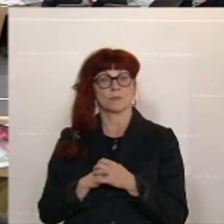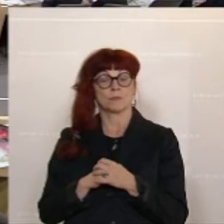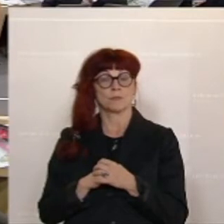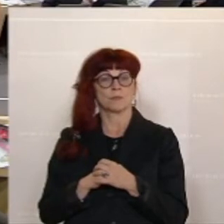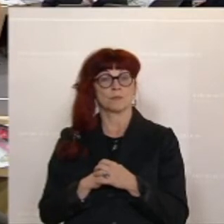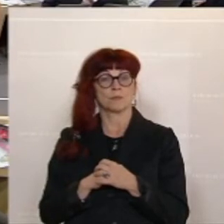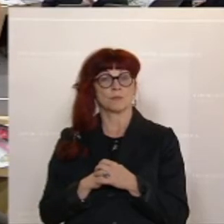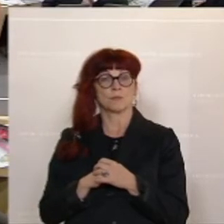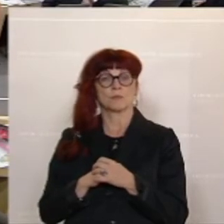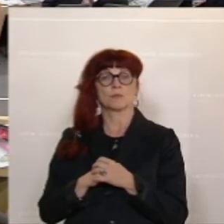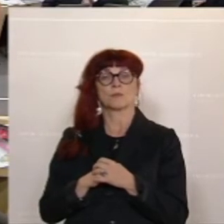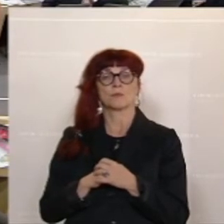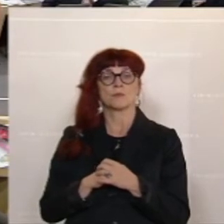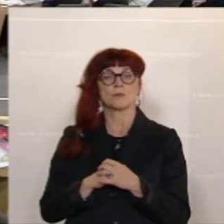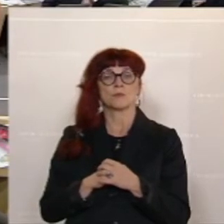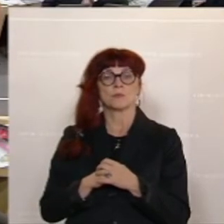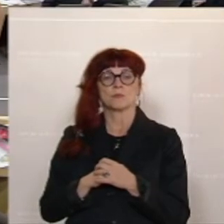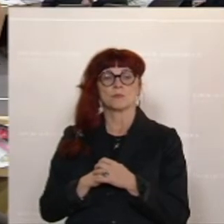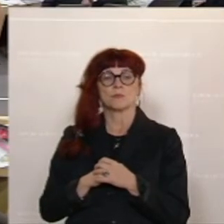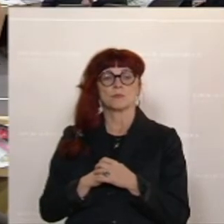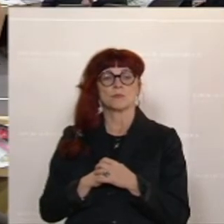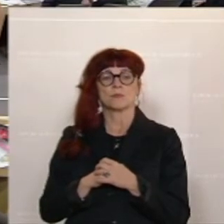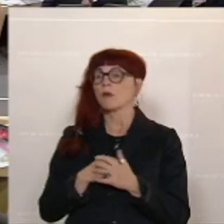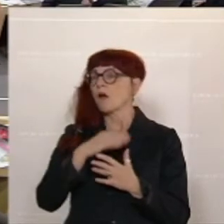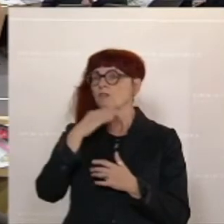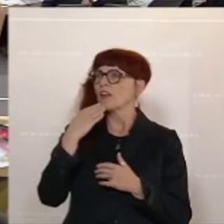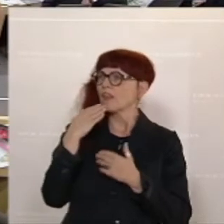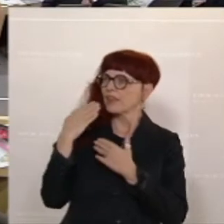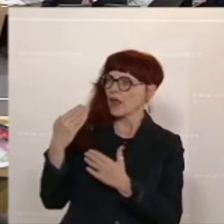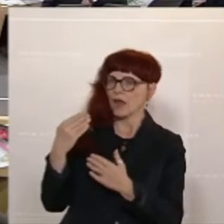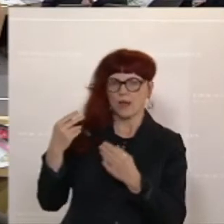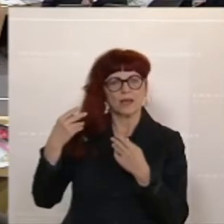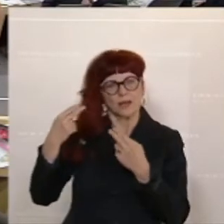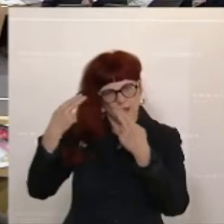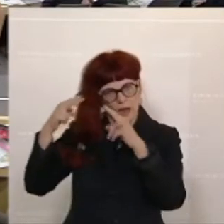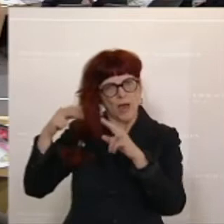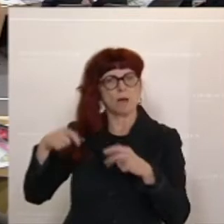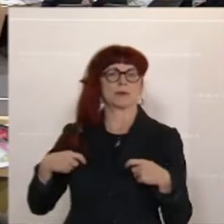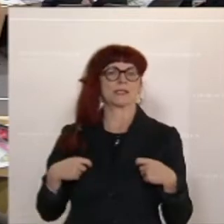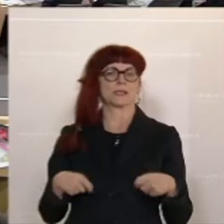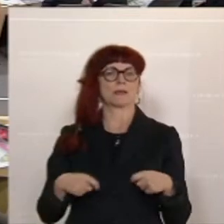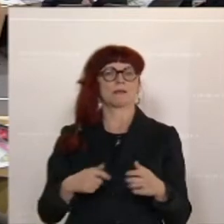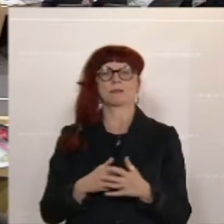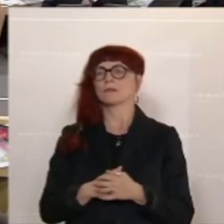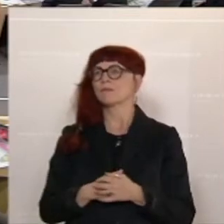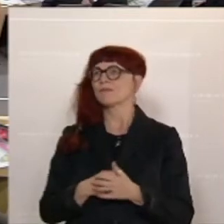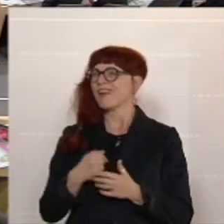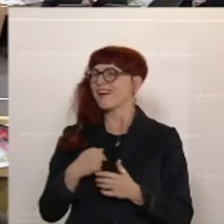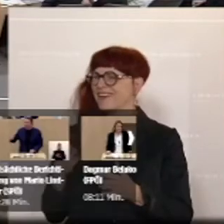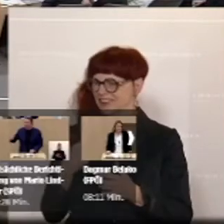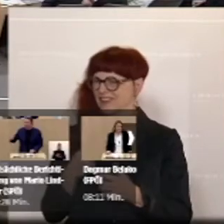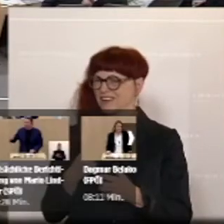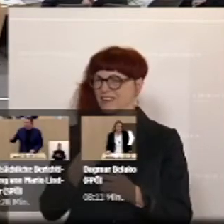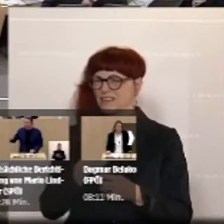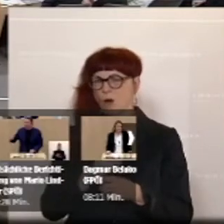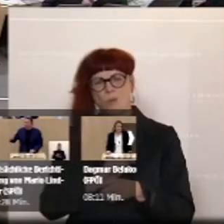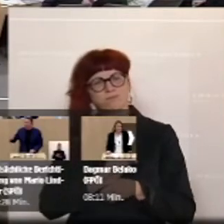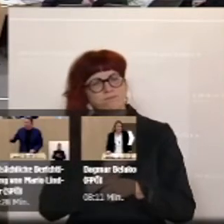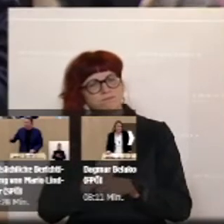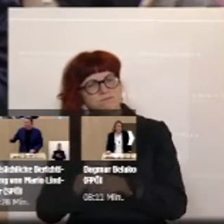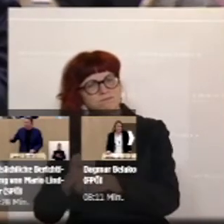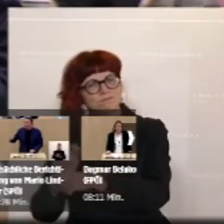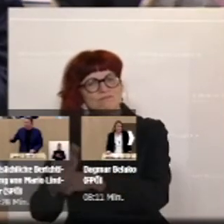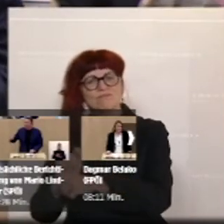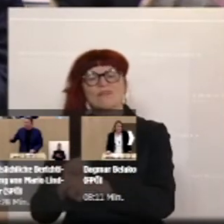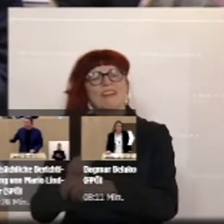Preisdeckel. Als nächstes am Wort ist der angesprochene Bundeskanzler. Wie sich der